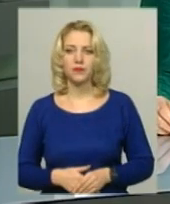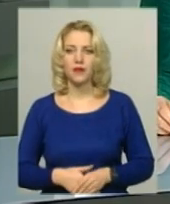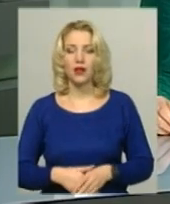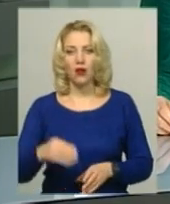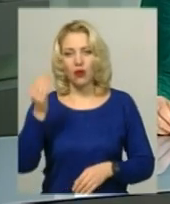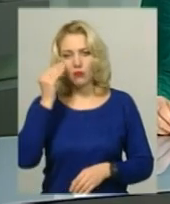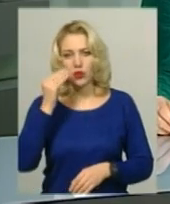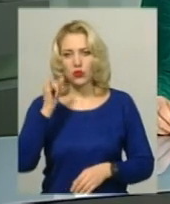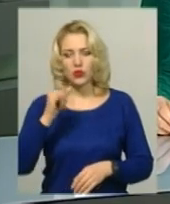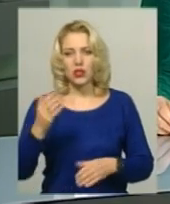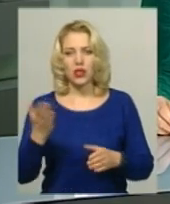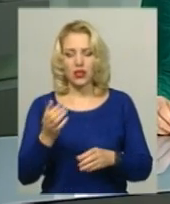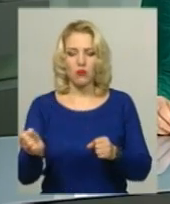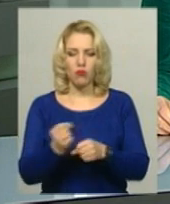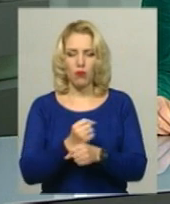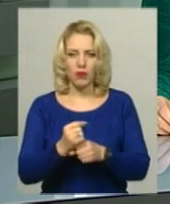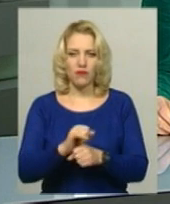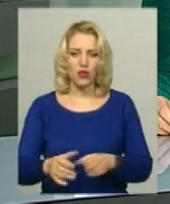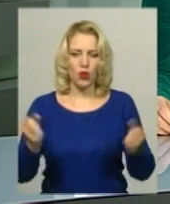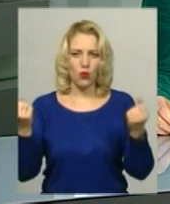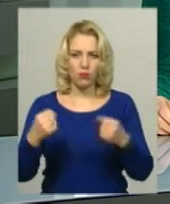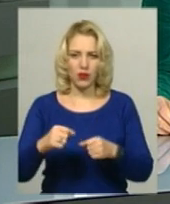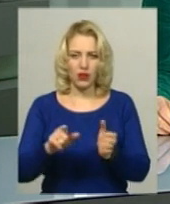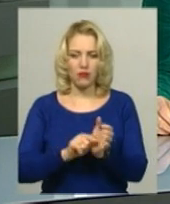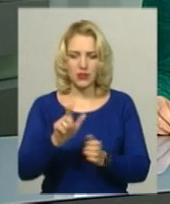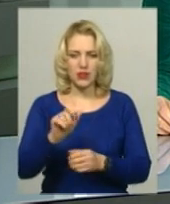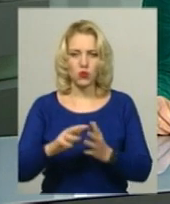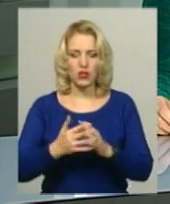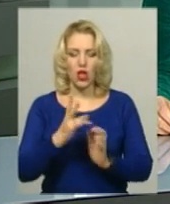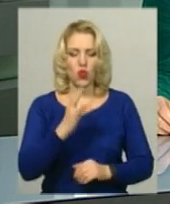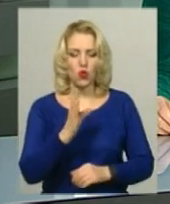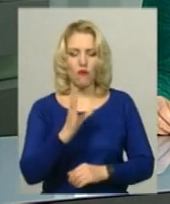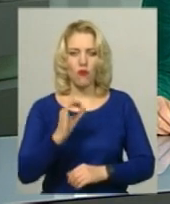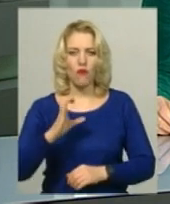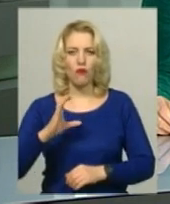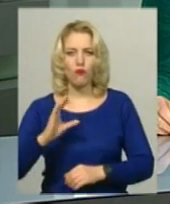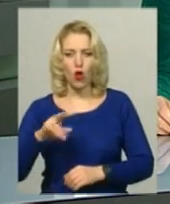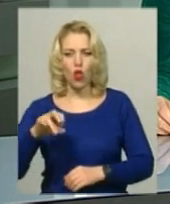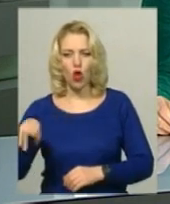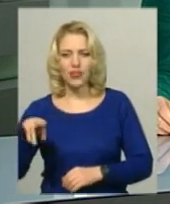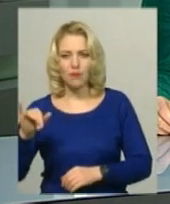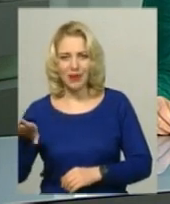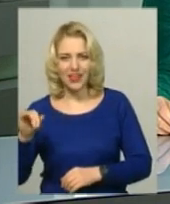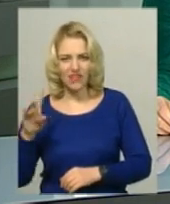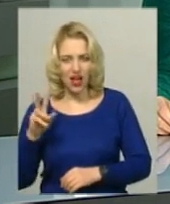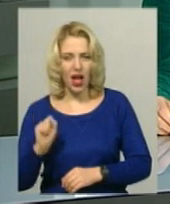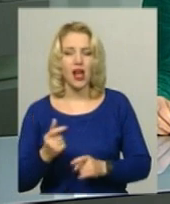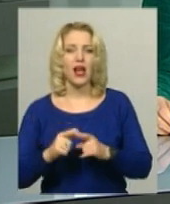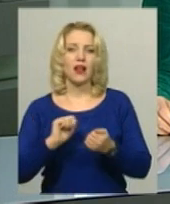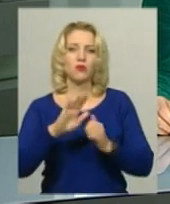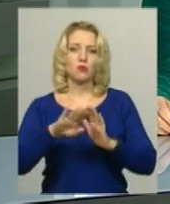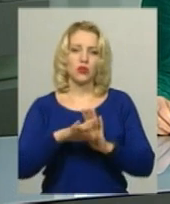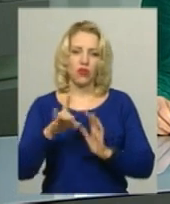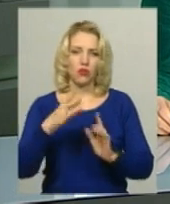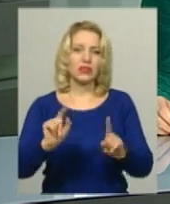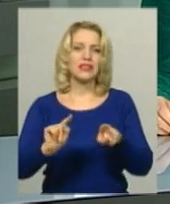Підозрюваного, який побив та обікрав пенсіонера у селі Нововолодимирівка Кам'янець-Подільського району, затримали. Про це повідомив старший